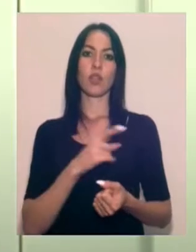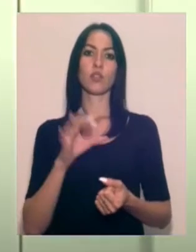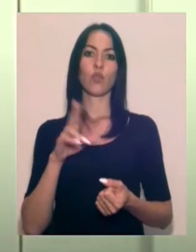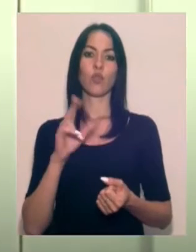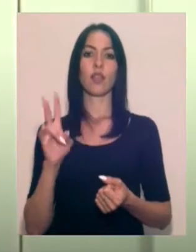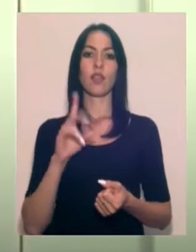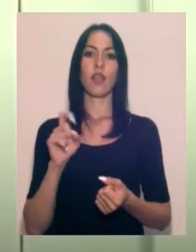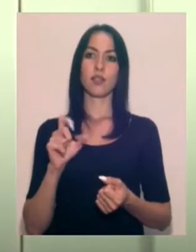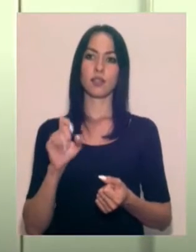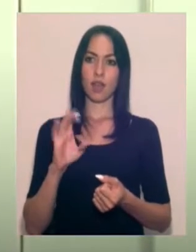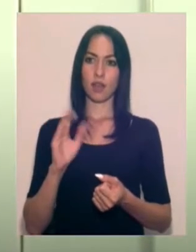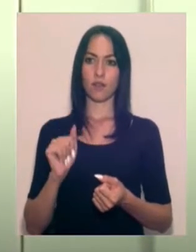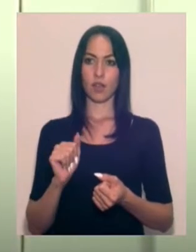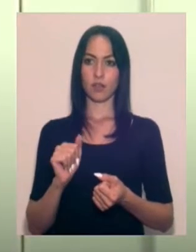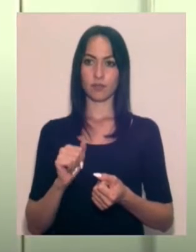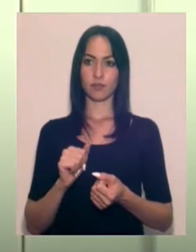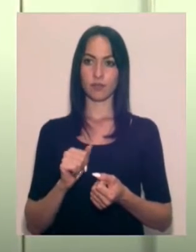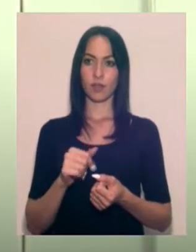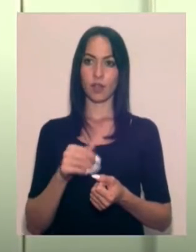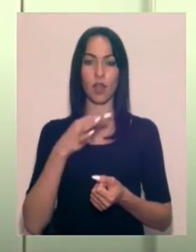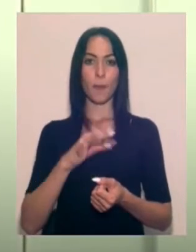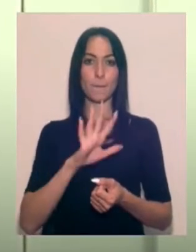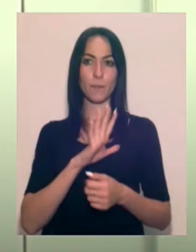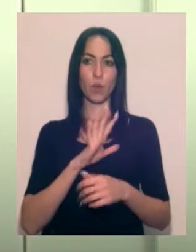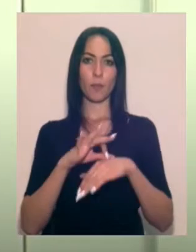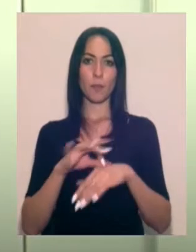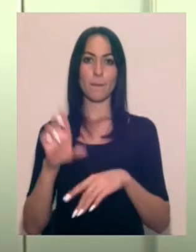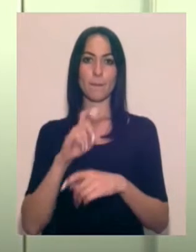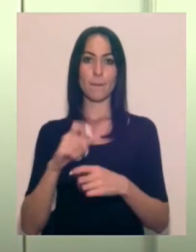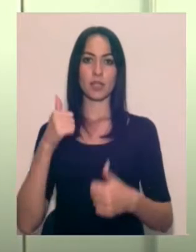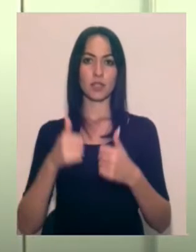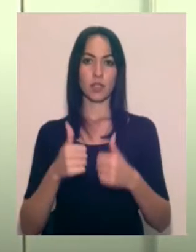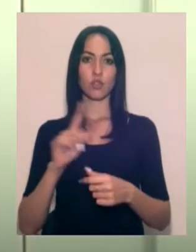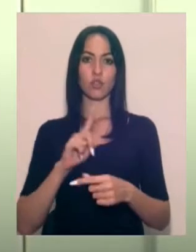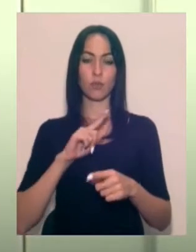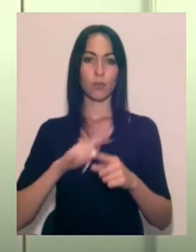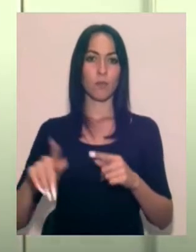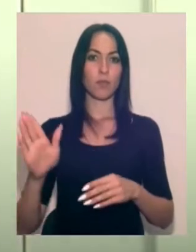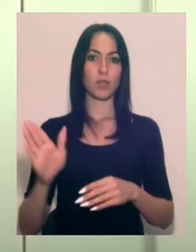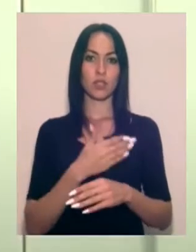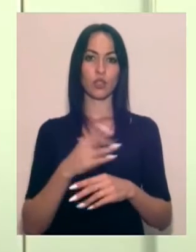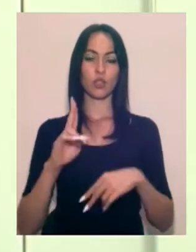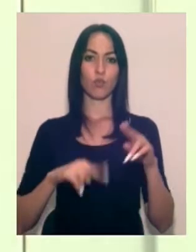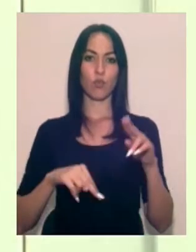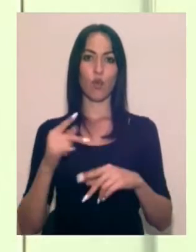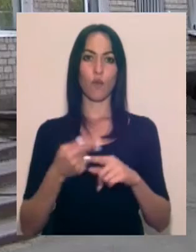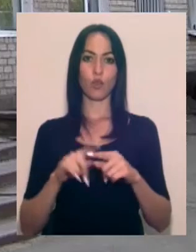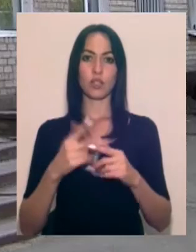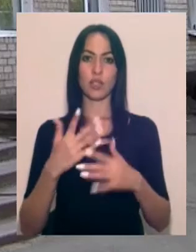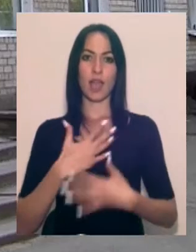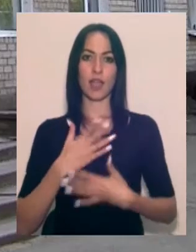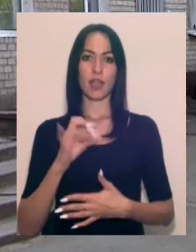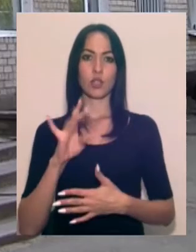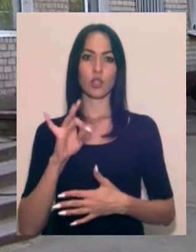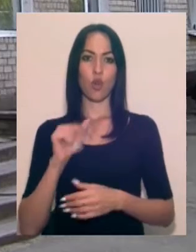Вийшли з проханням, щоб було проведено без тендерів, щоб це було бістріше збудована ця кислородна станція.